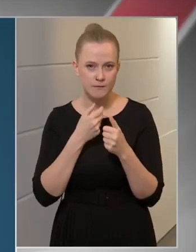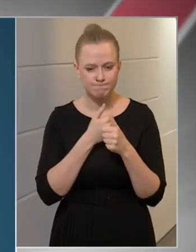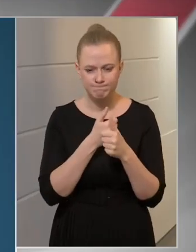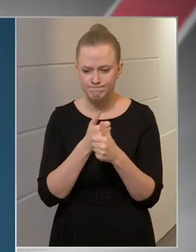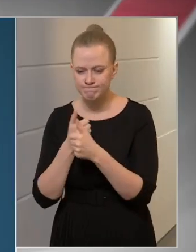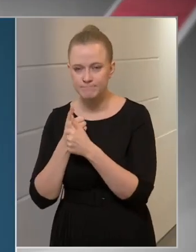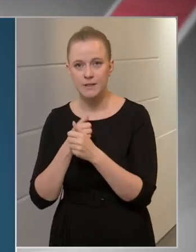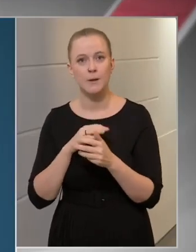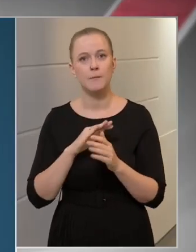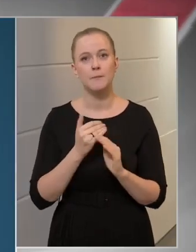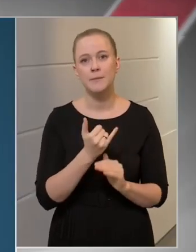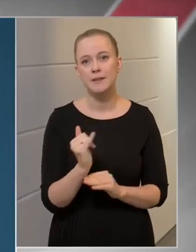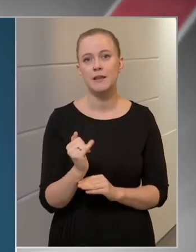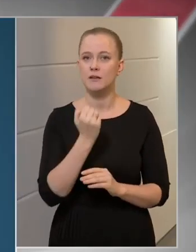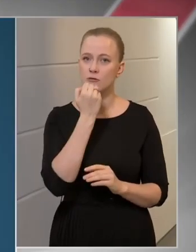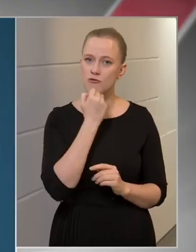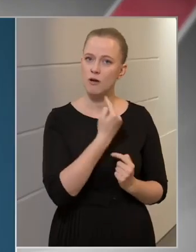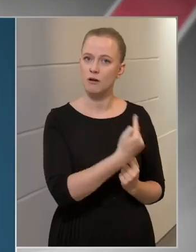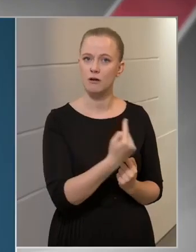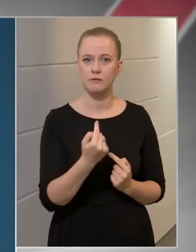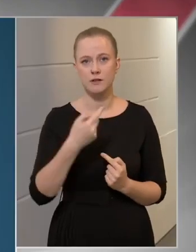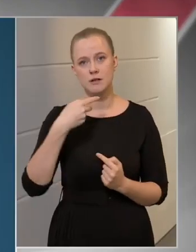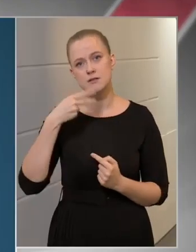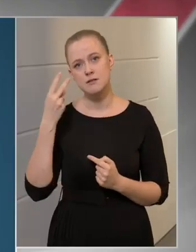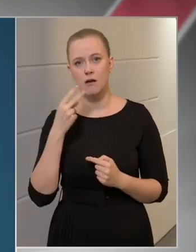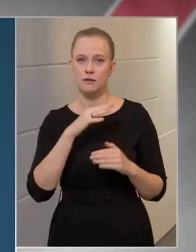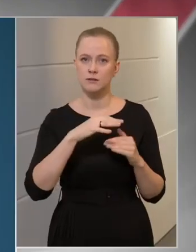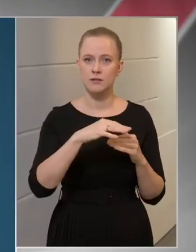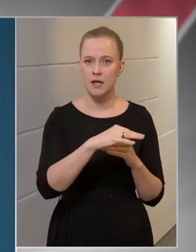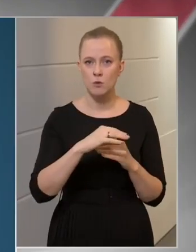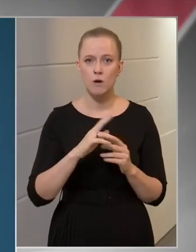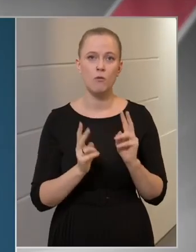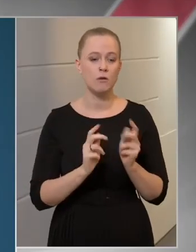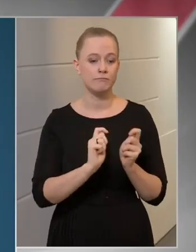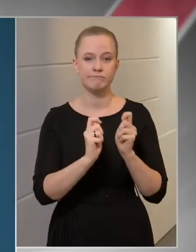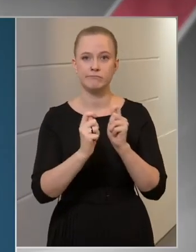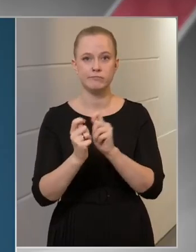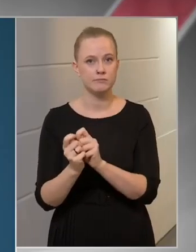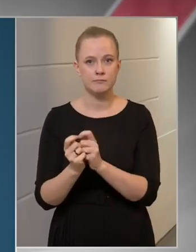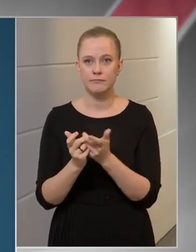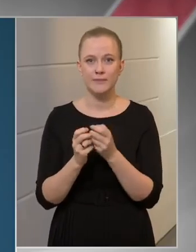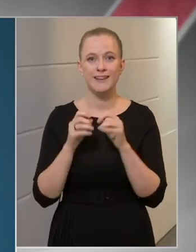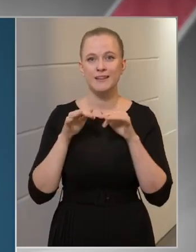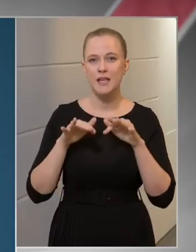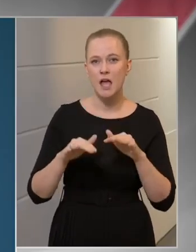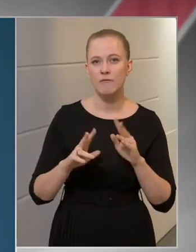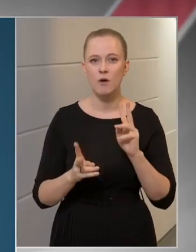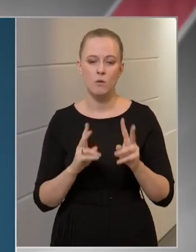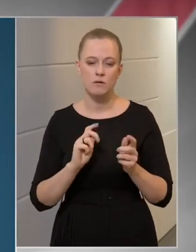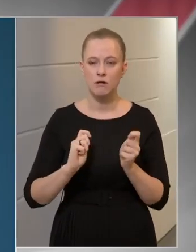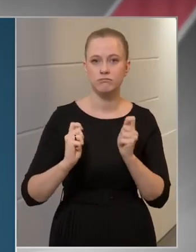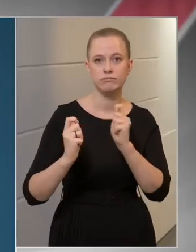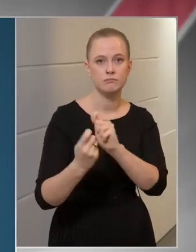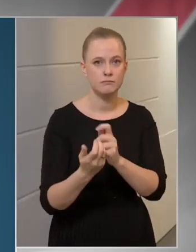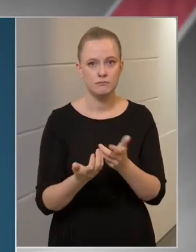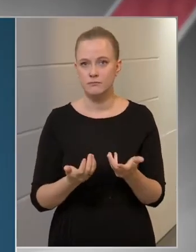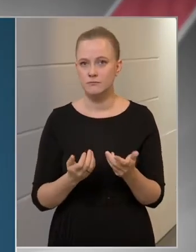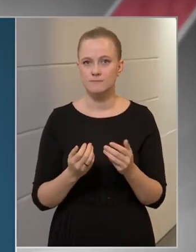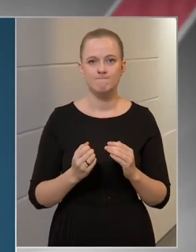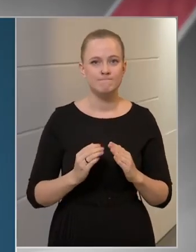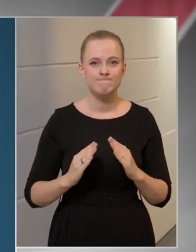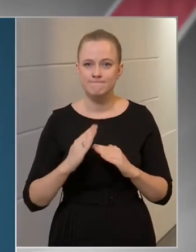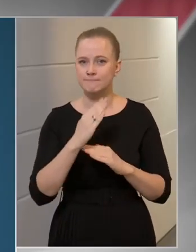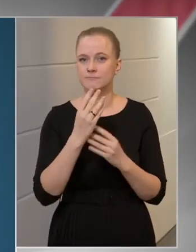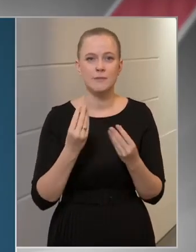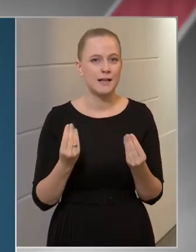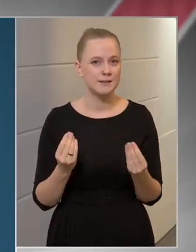mindenki a saját szakterületén a változásokat, a járvány dinamikáját, a fertőzőtek